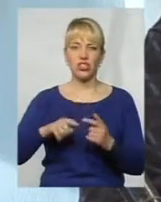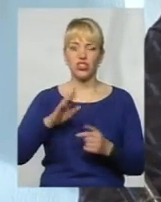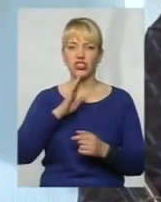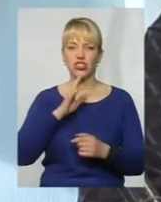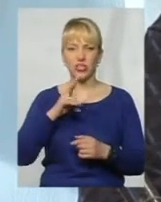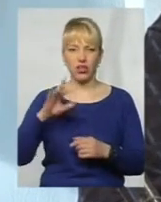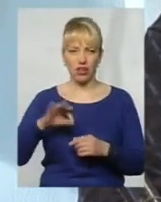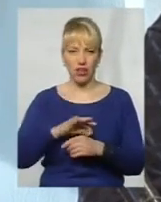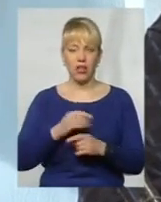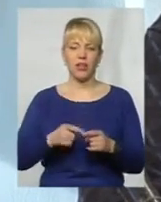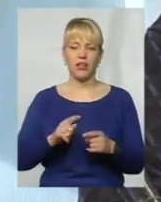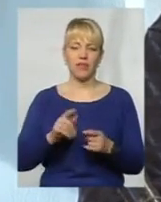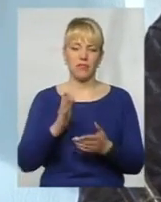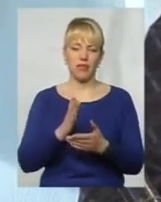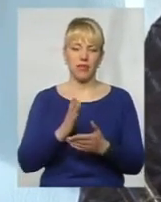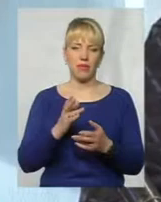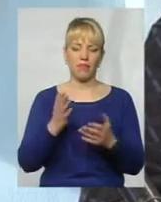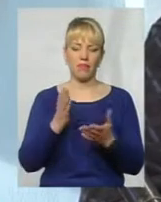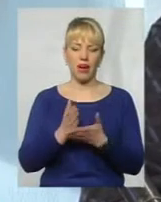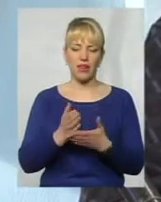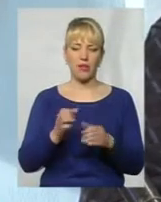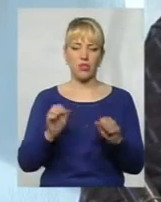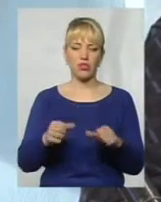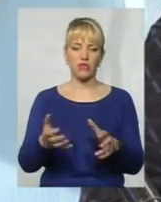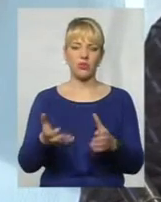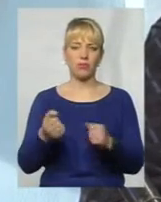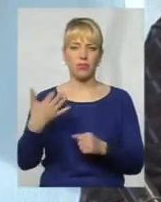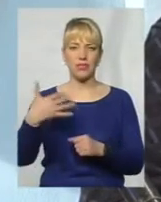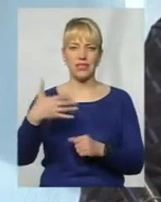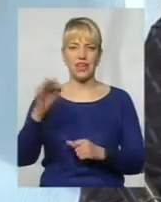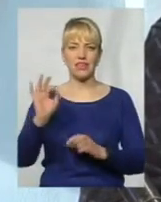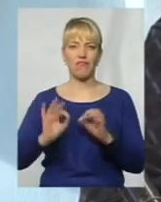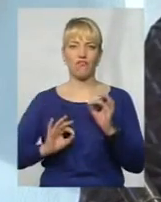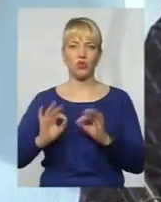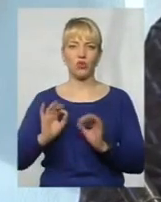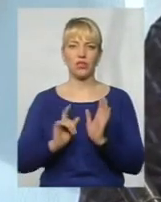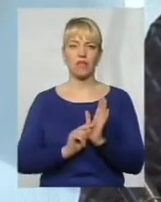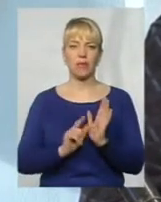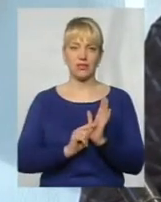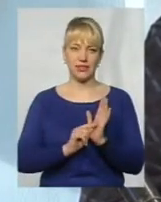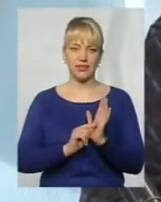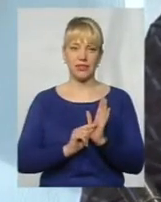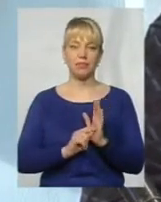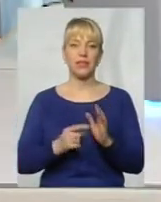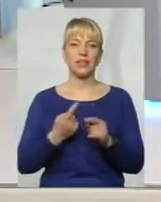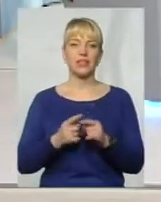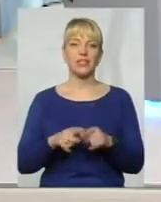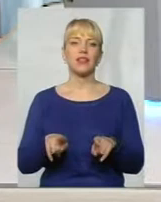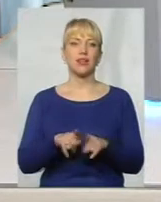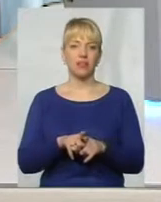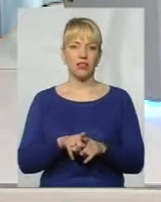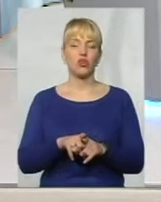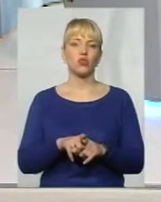можливість отримати 50% пенсії. Оце такі здобутки.